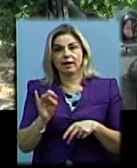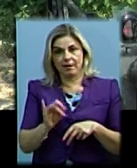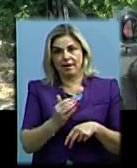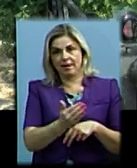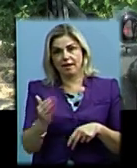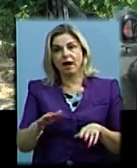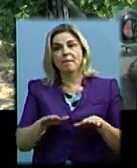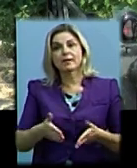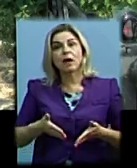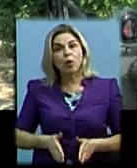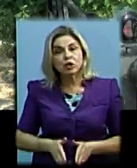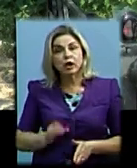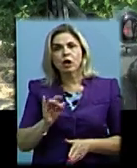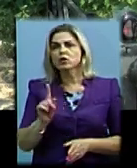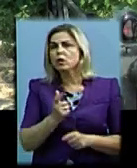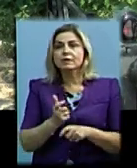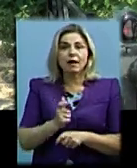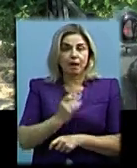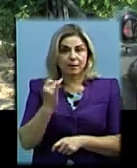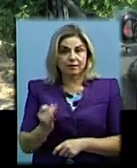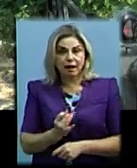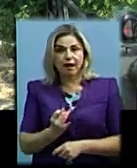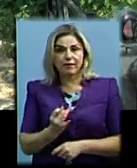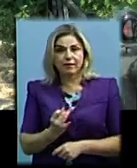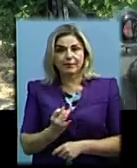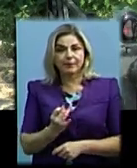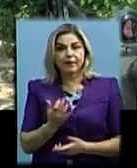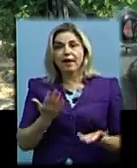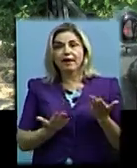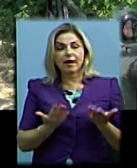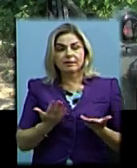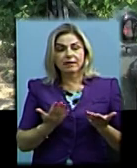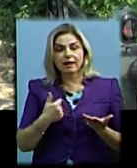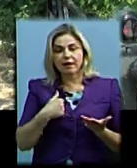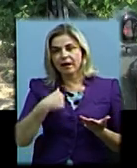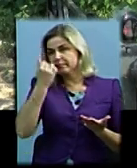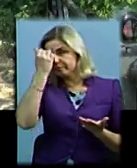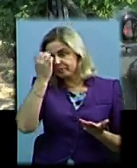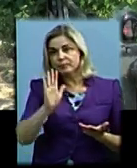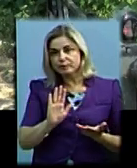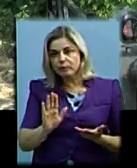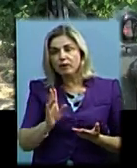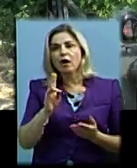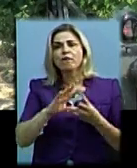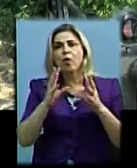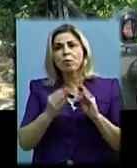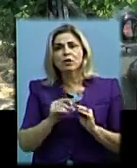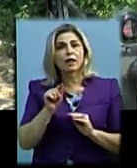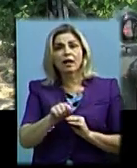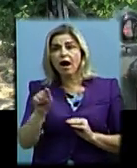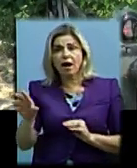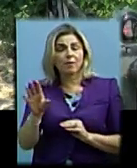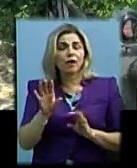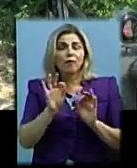їх місце народження. І що саме цікаве, якщо мені не зараджує пам'ять, там взагалі не було миколаївців.